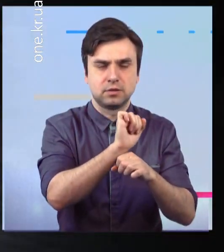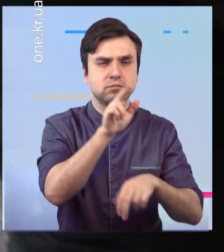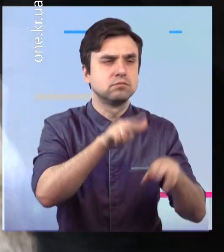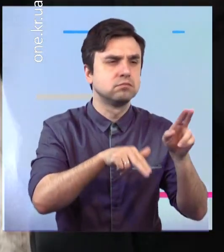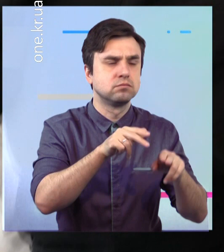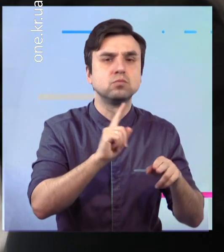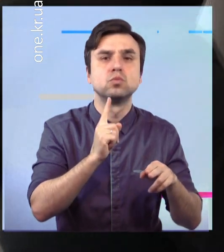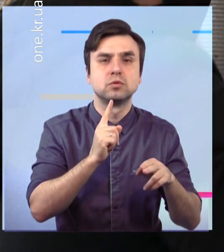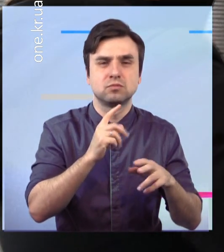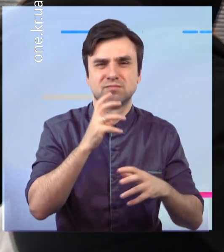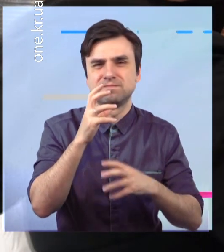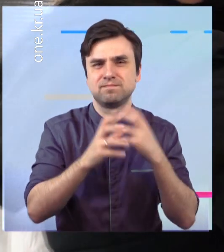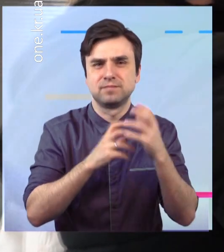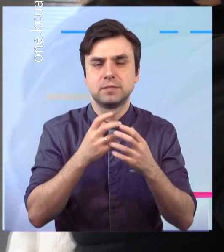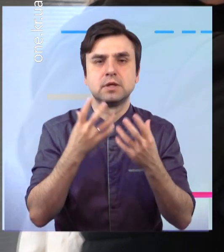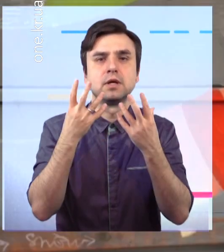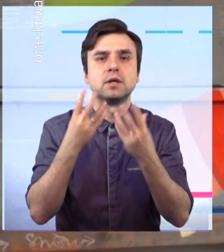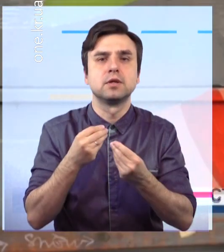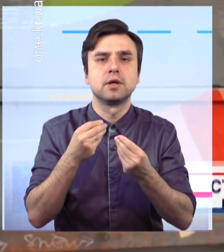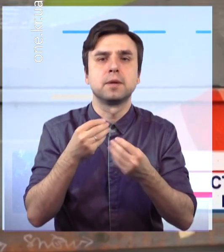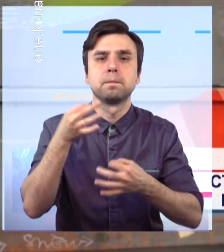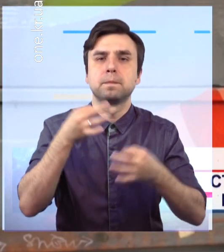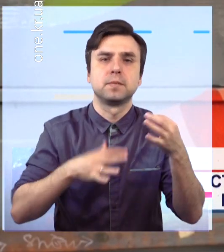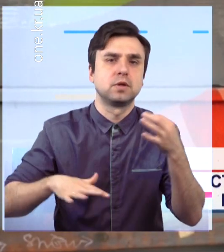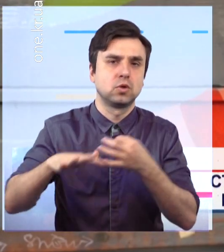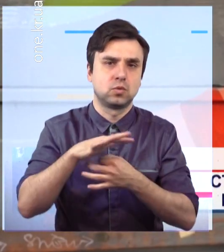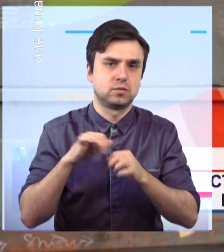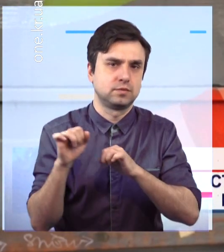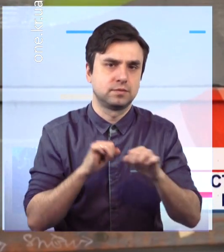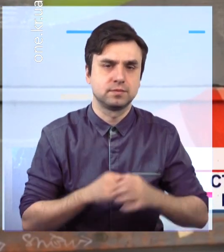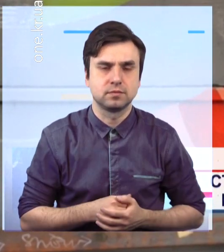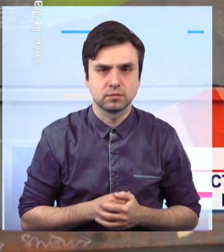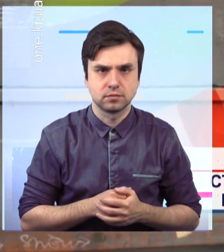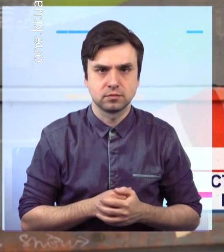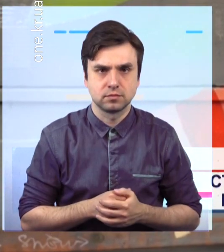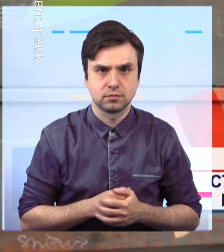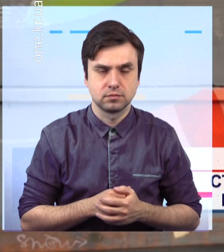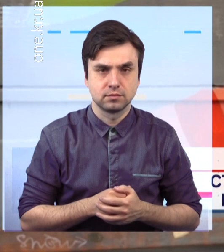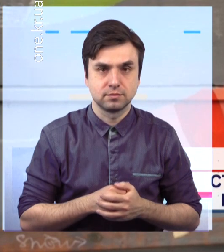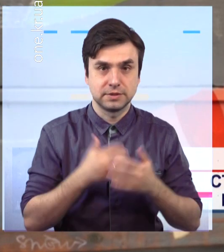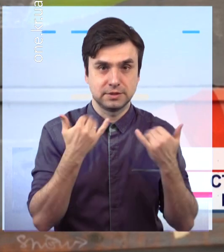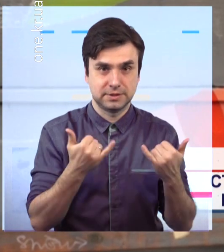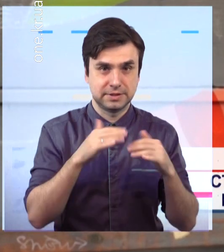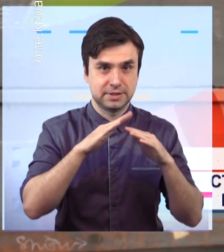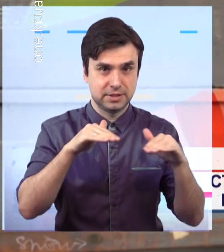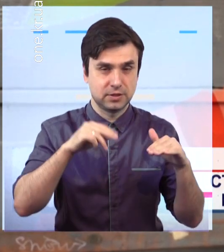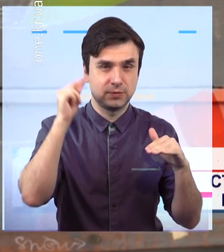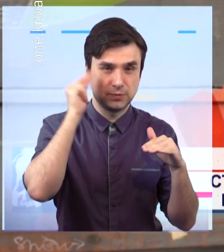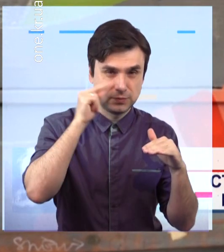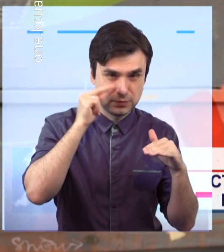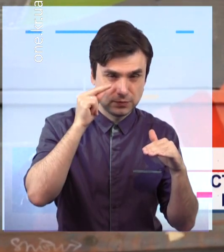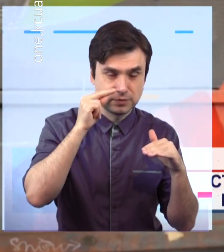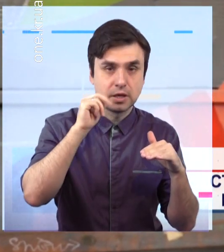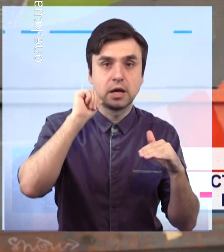місцевий Криворізький суроковий завод. Студент – це той, хто завтра стане майбутнім нашої країни. Тому